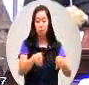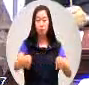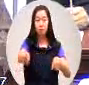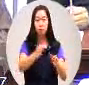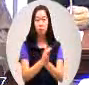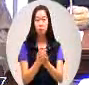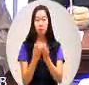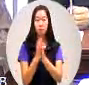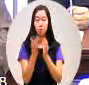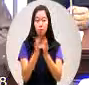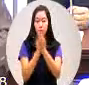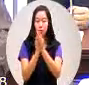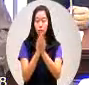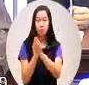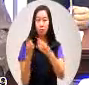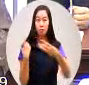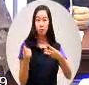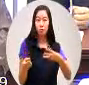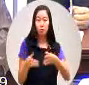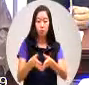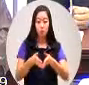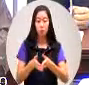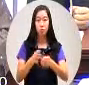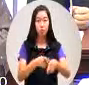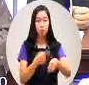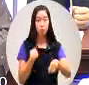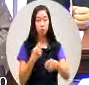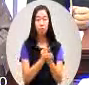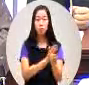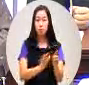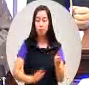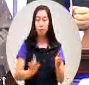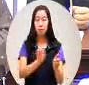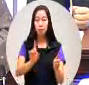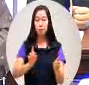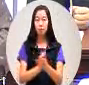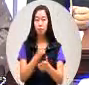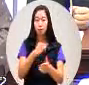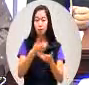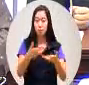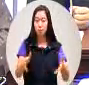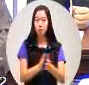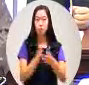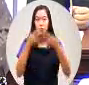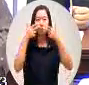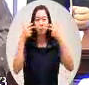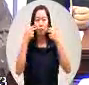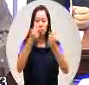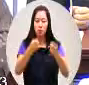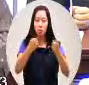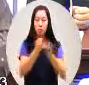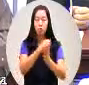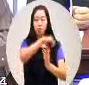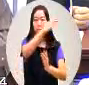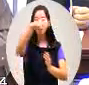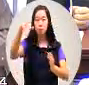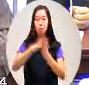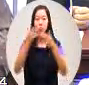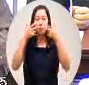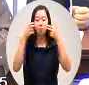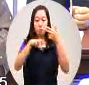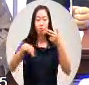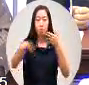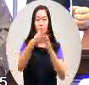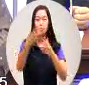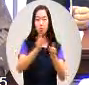地区那种重要性影响到我们很多原住民山区部落还有影